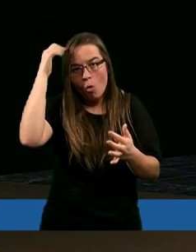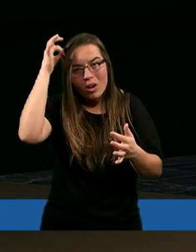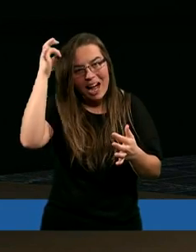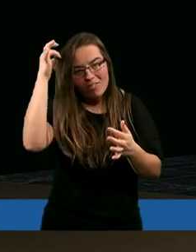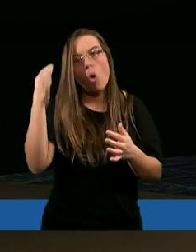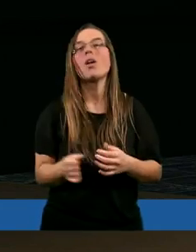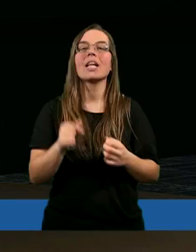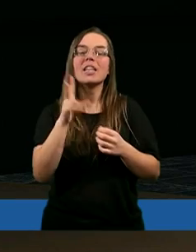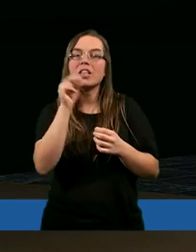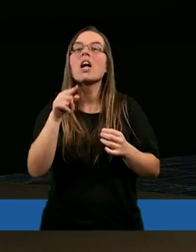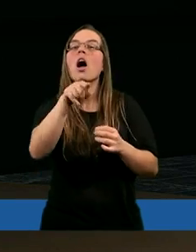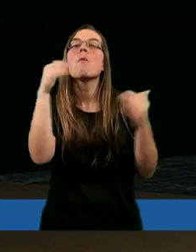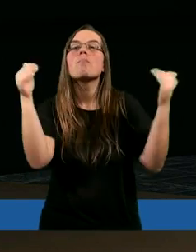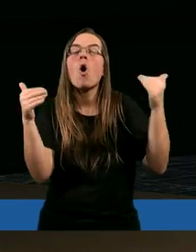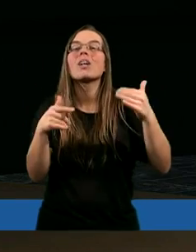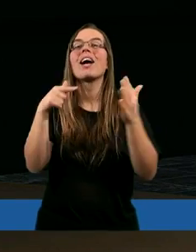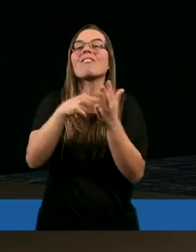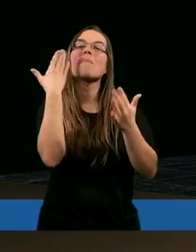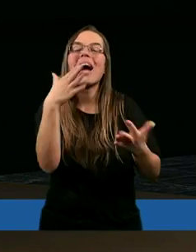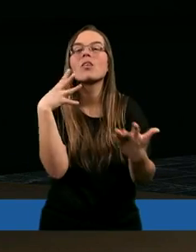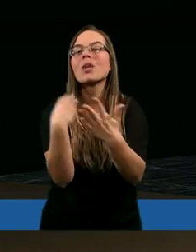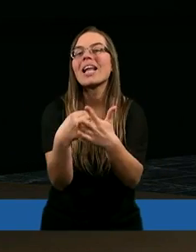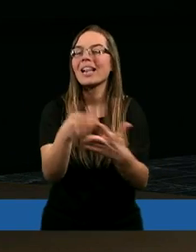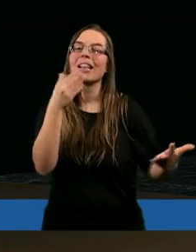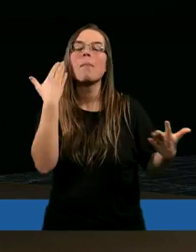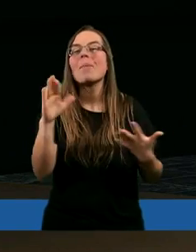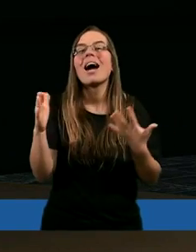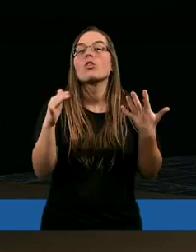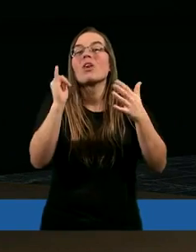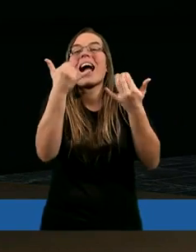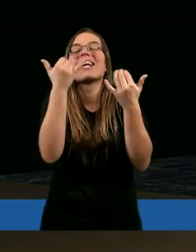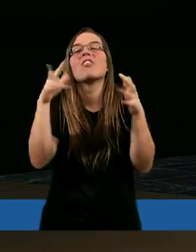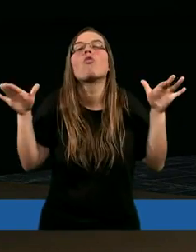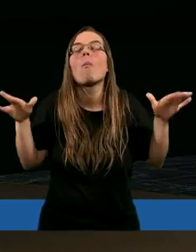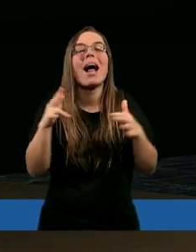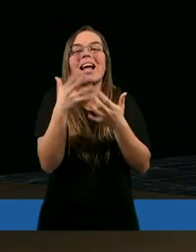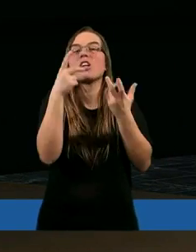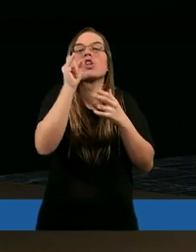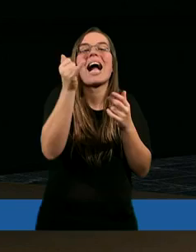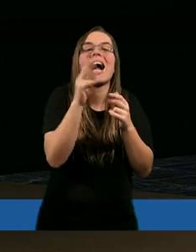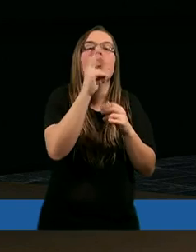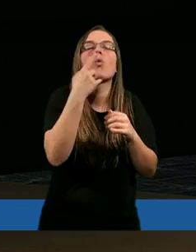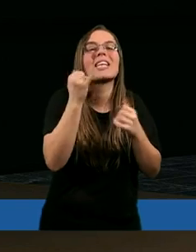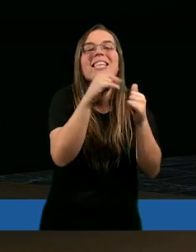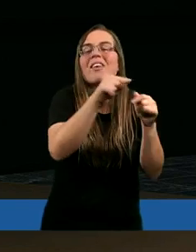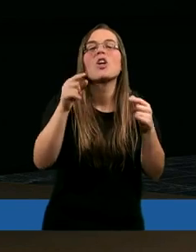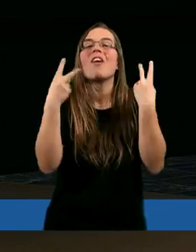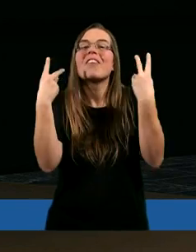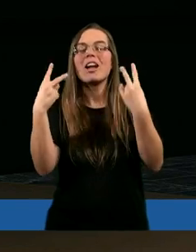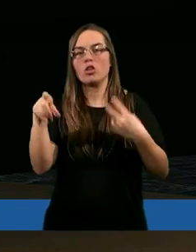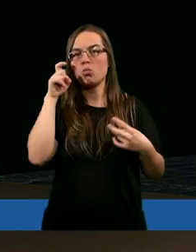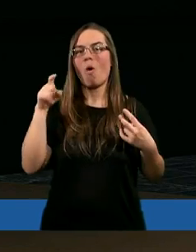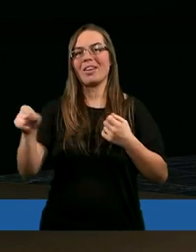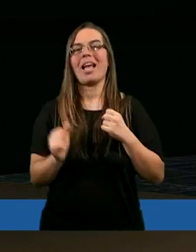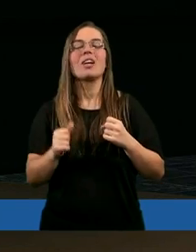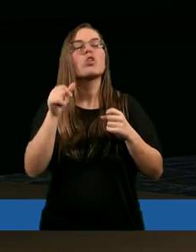każdy z nas jest bardzo cenny, bardziej niż wróbelek, niż jakaś ptaszynka. To